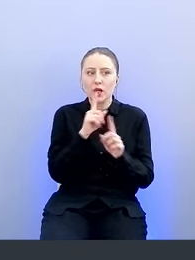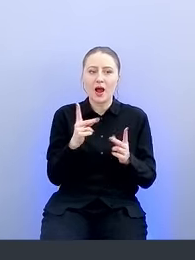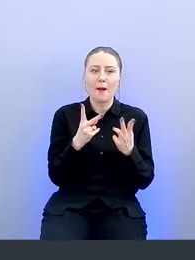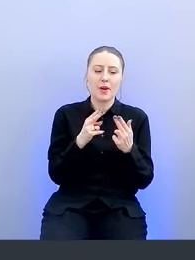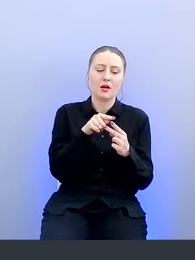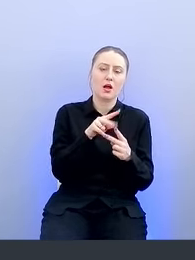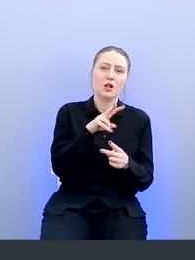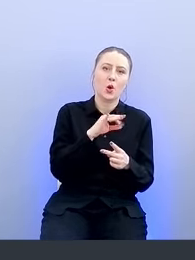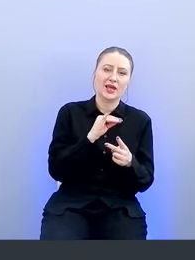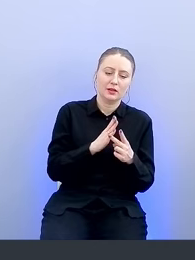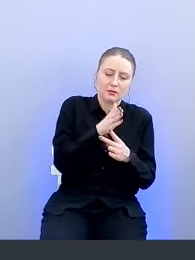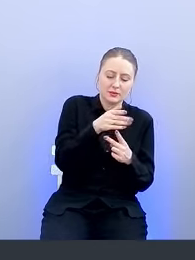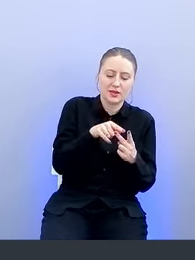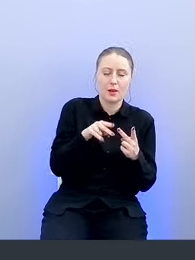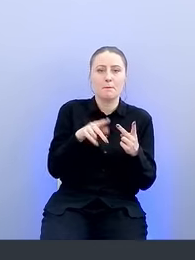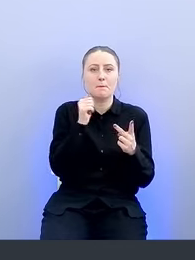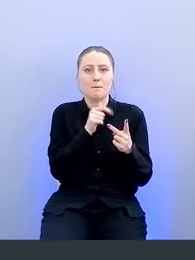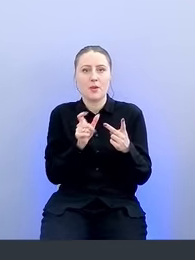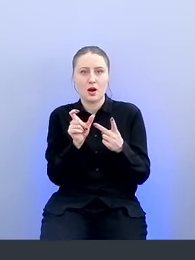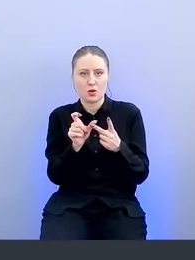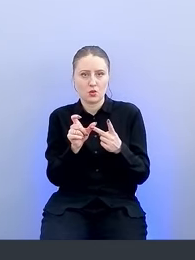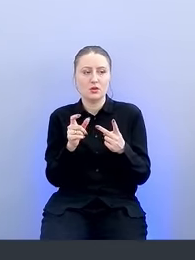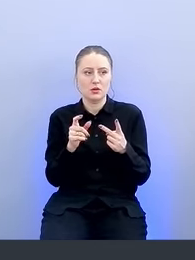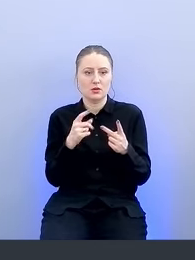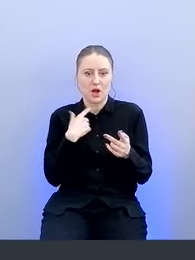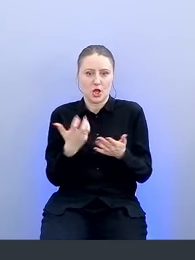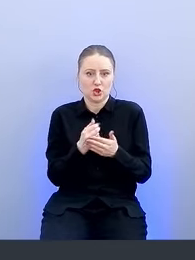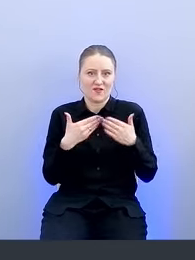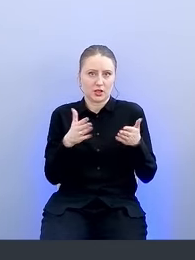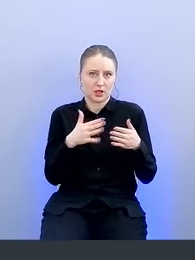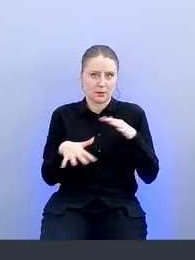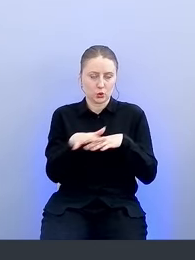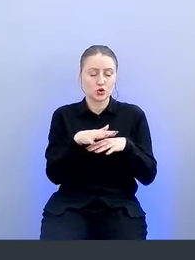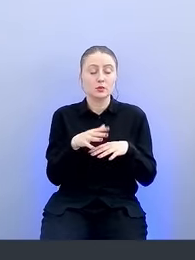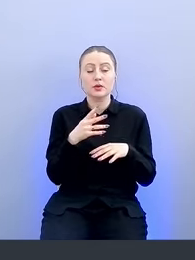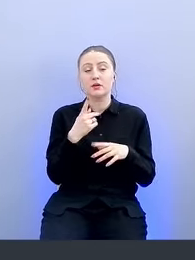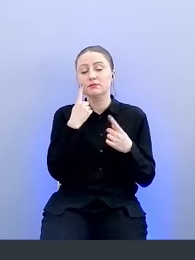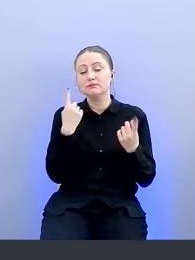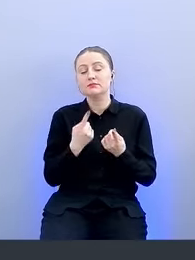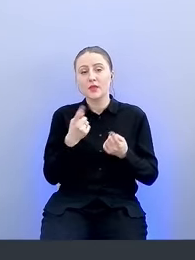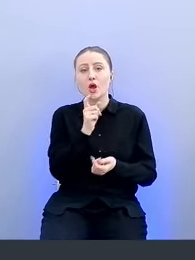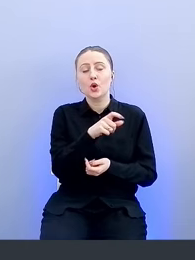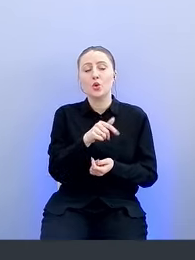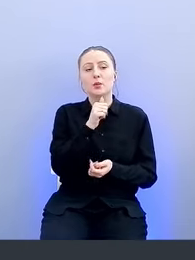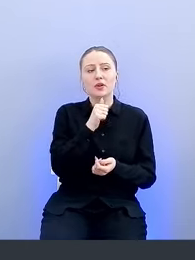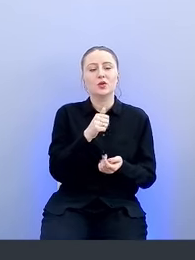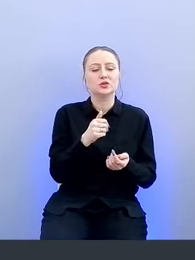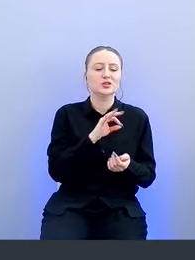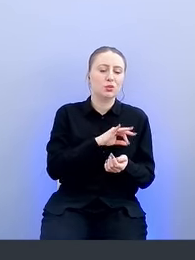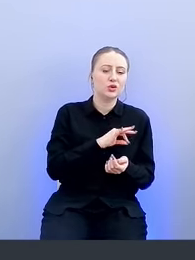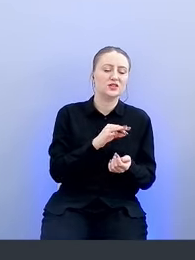в открытом доступе. Как мы убедились, массе свои пользователи предпочитают использовать одни и те же легкие пароли.